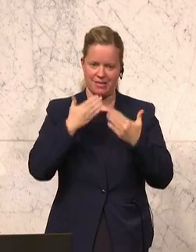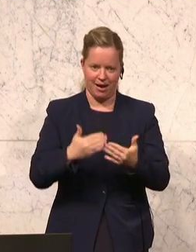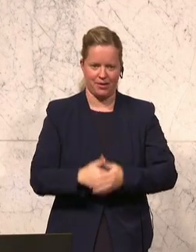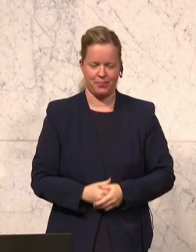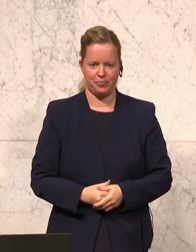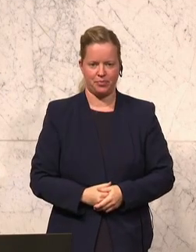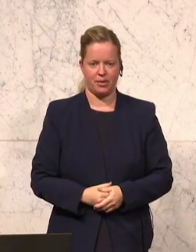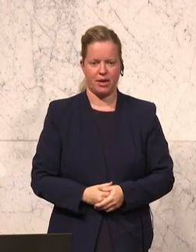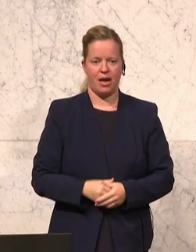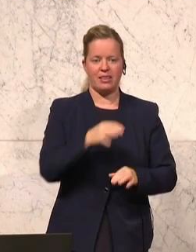Die Tagesordnung ist erschöpft.